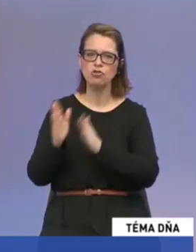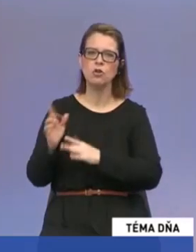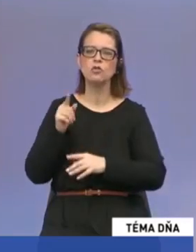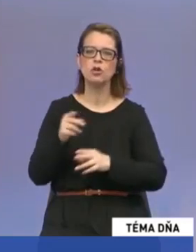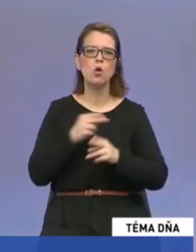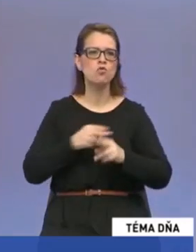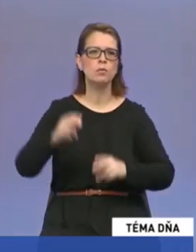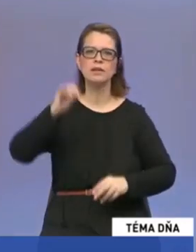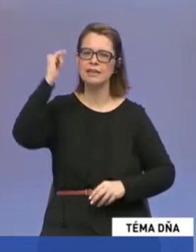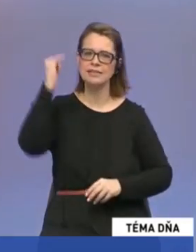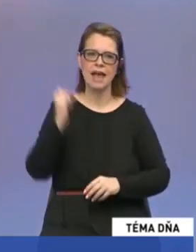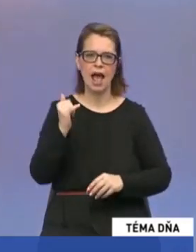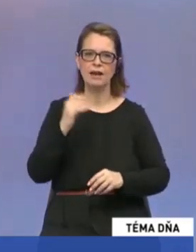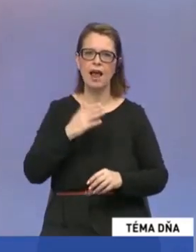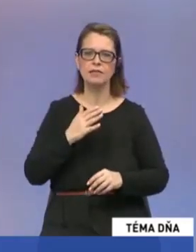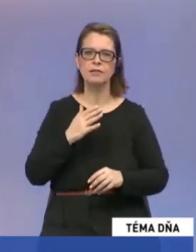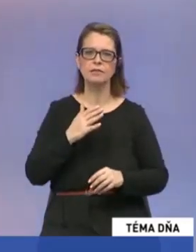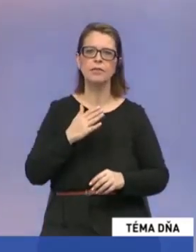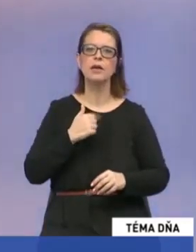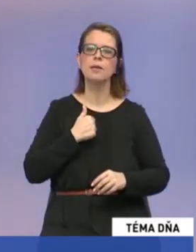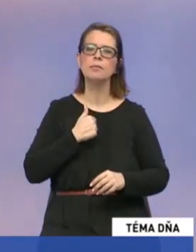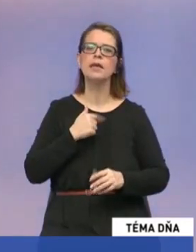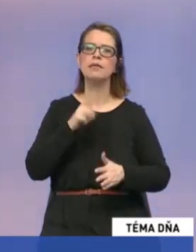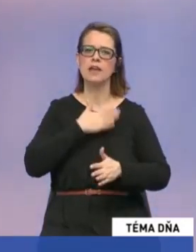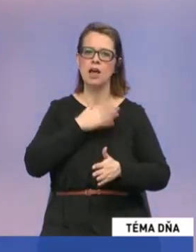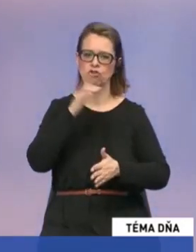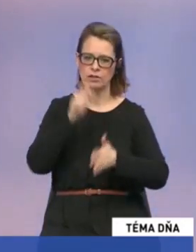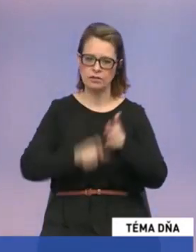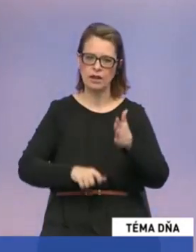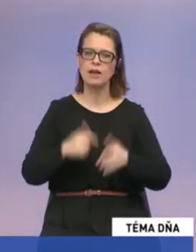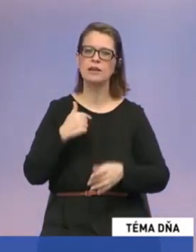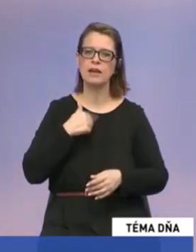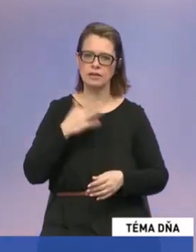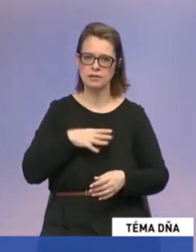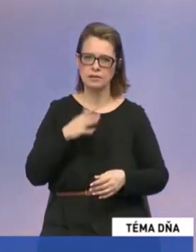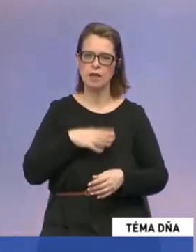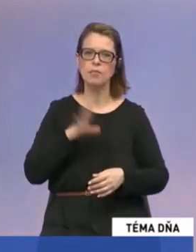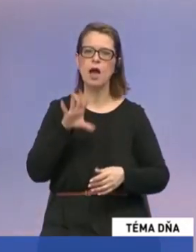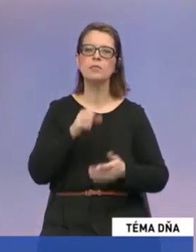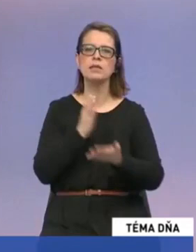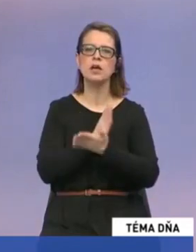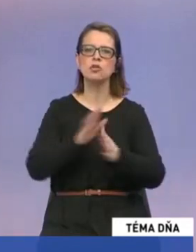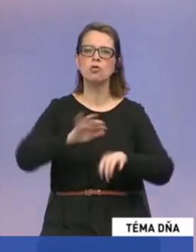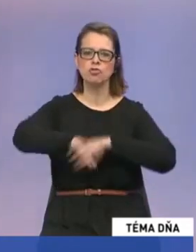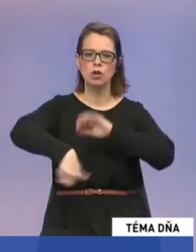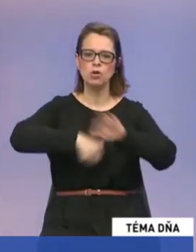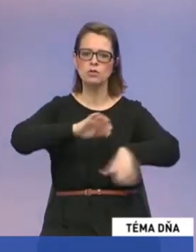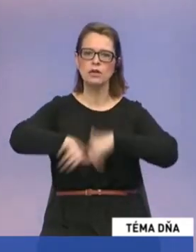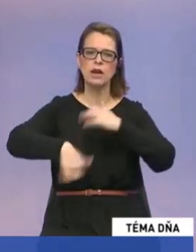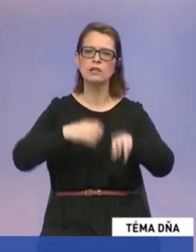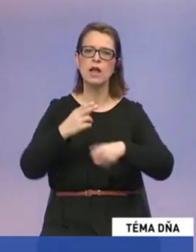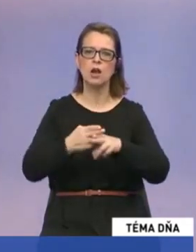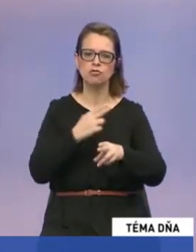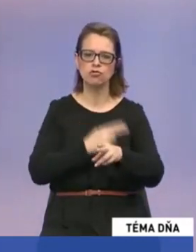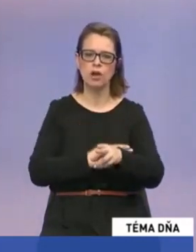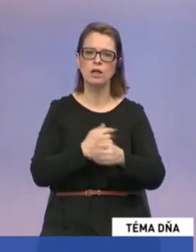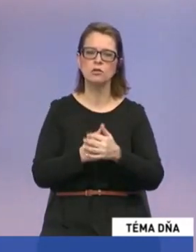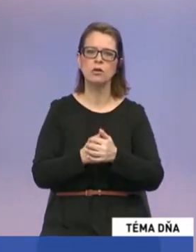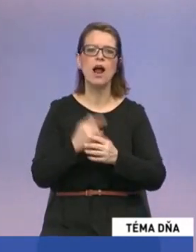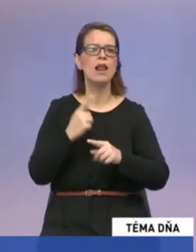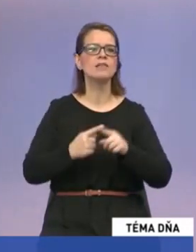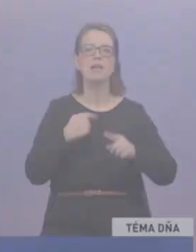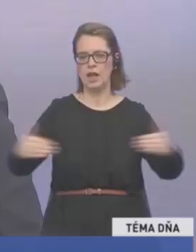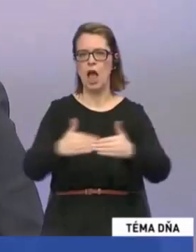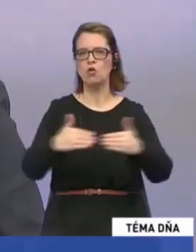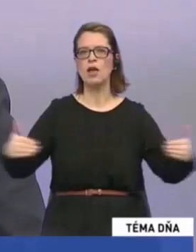základom a našim kredom, tak samozrejme my v strane vlast sa zasadujeme za to, aby sa skončilo rozkradanie štátu. Takže ale a priori sme zatiaľ